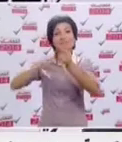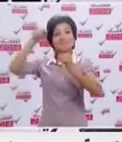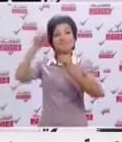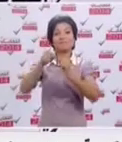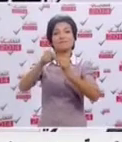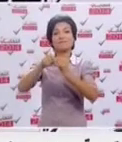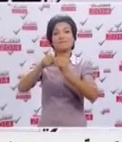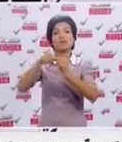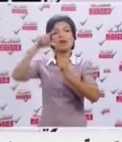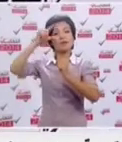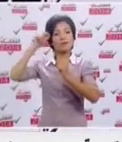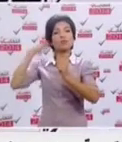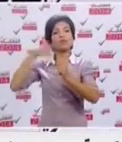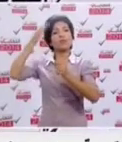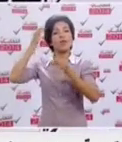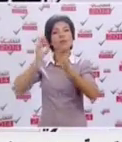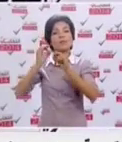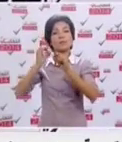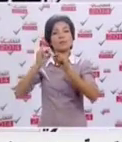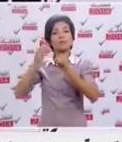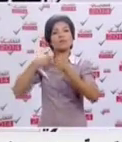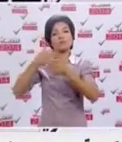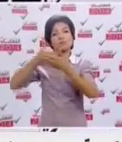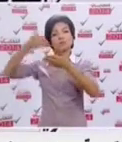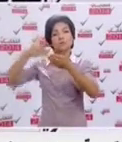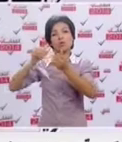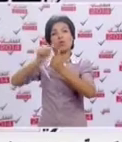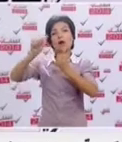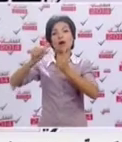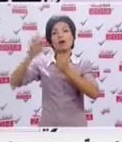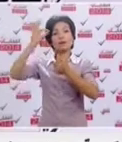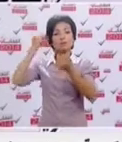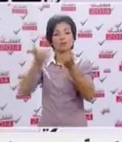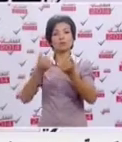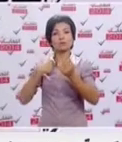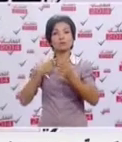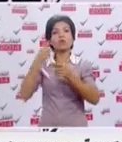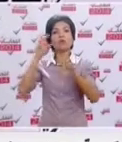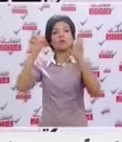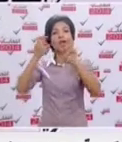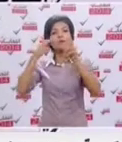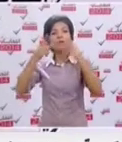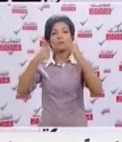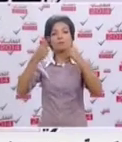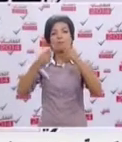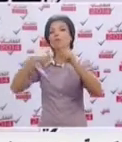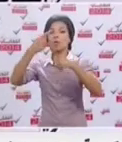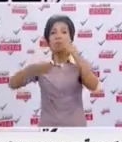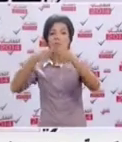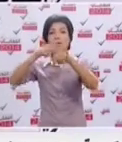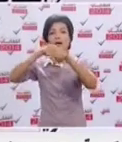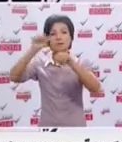في مربط السوق في سيدي بوزيد والناس كل تعرفني مانيش نسكن في تونس مانيش باش نبقى تشوفوني كان في التلفزة أنا موجود كل نهار